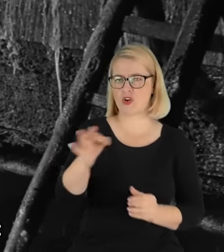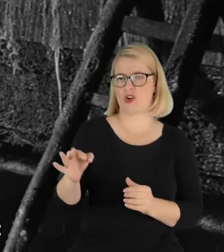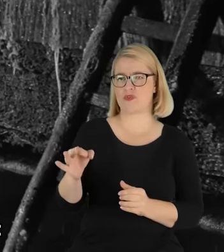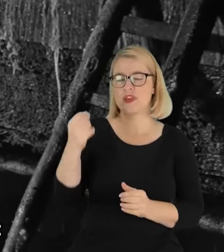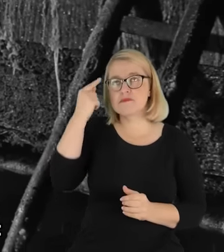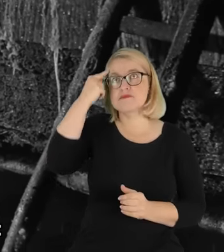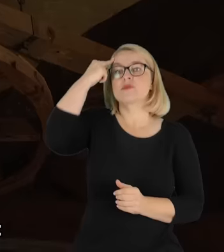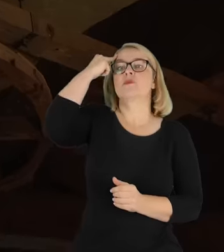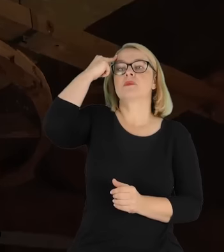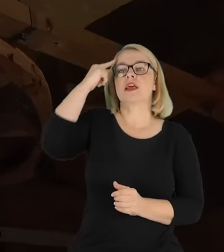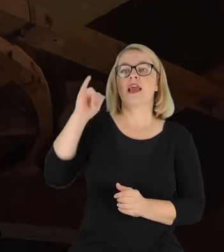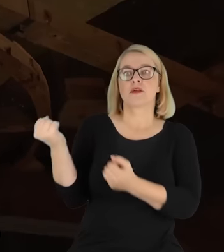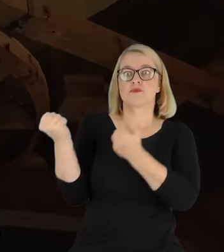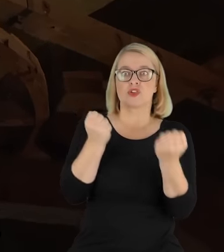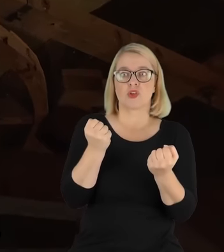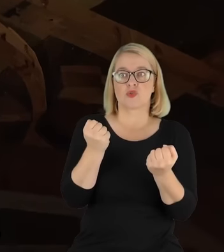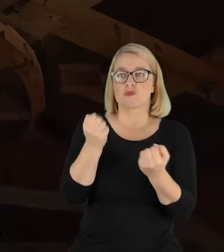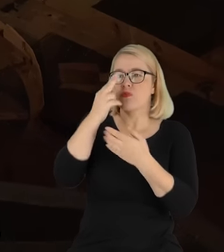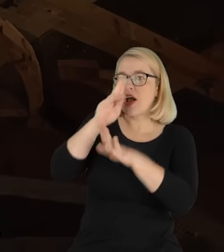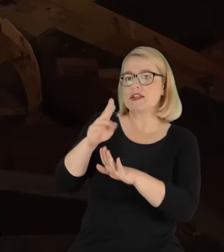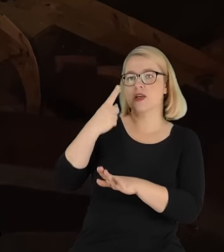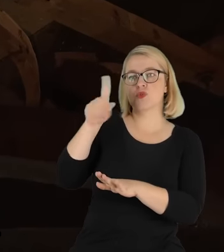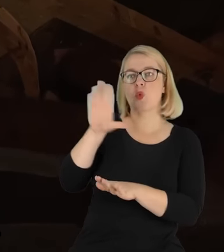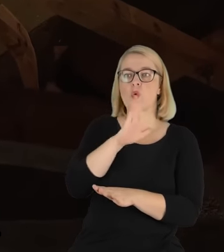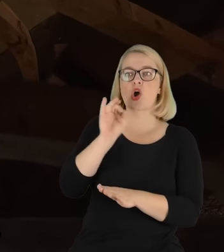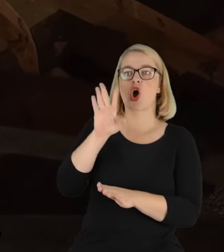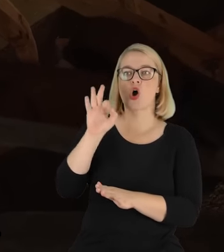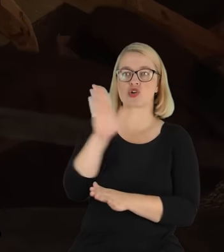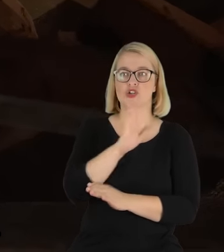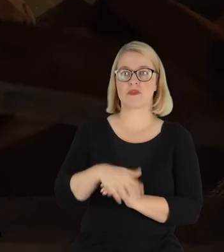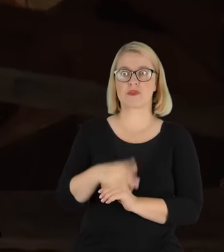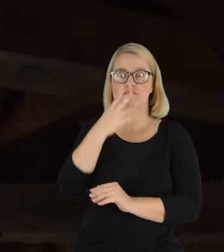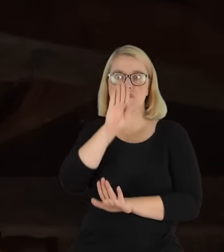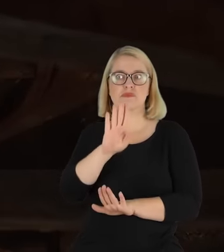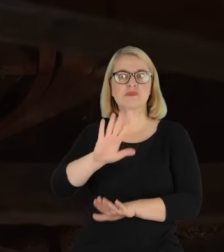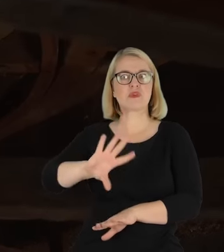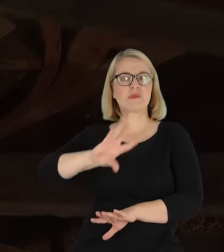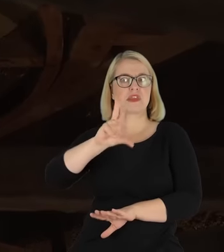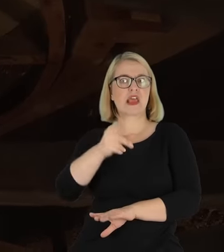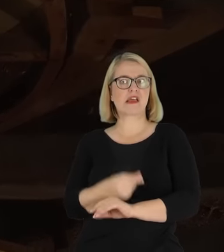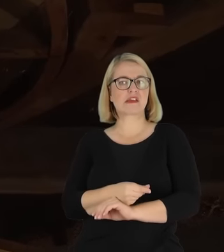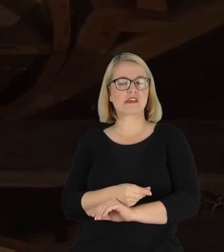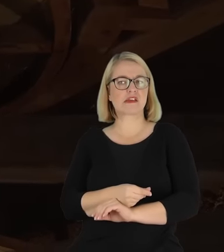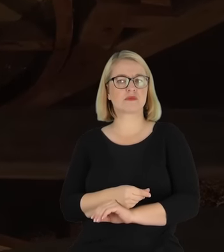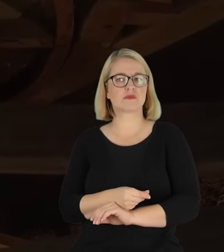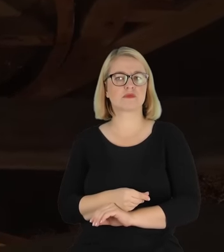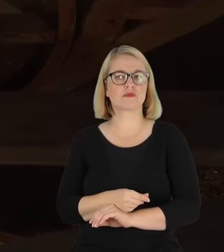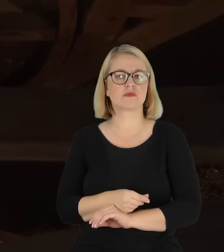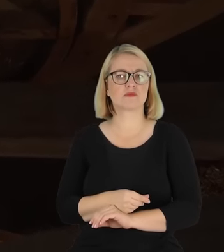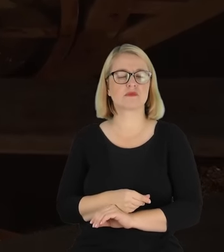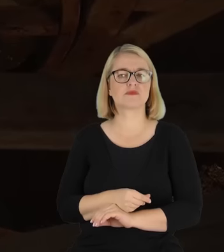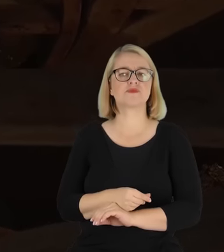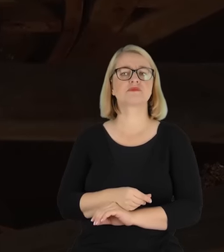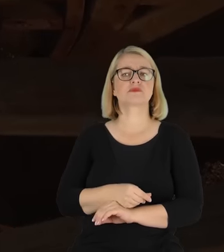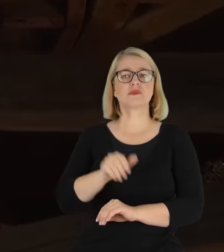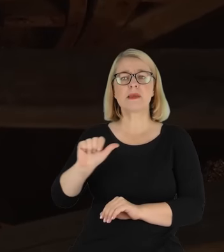to przyniósł do profesora Długosza, jakie to piękne, jakie to śliczne, jakie piękne, przynieś następnie. I on, profesor właśnie wypłacał te wszystkie